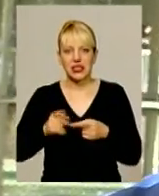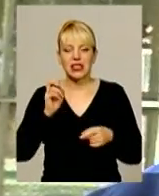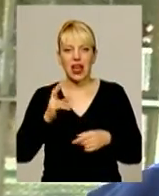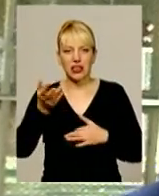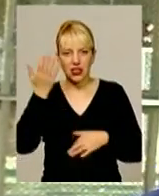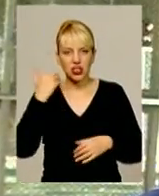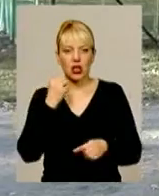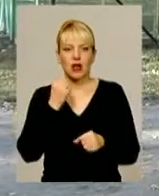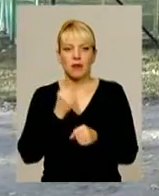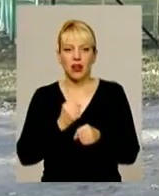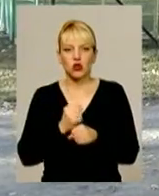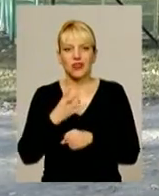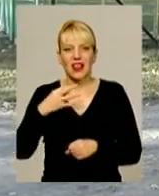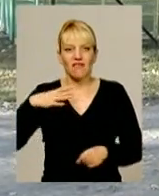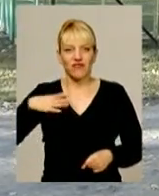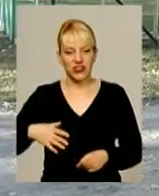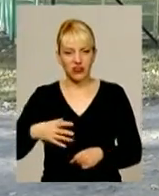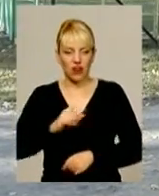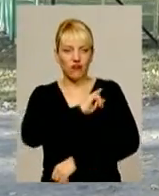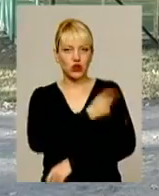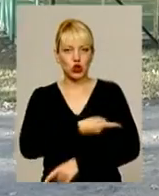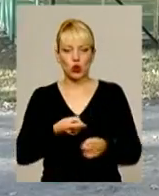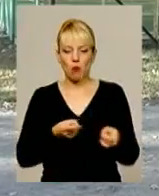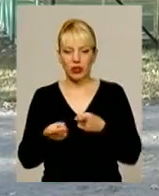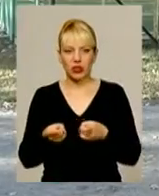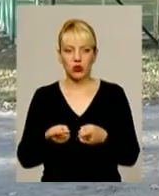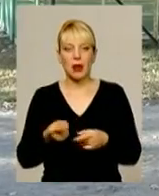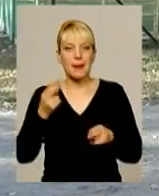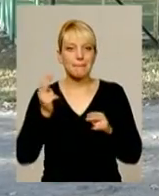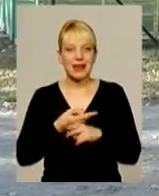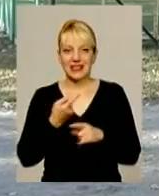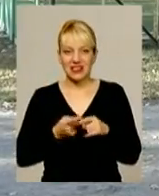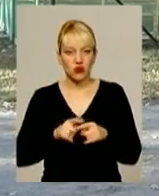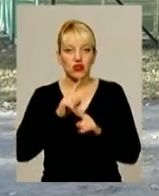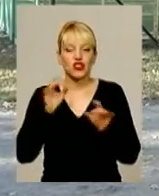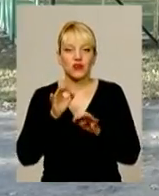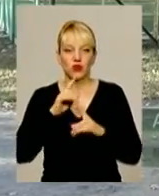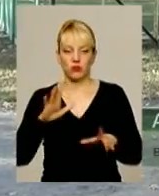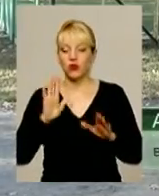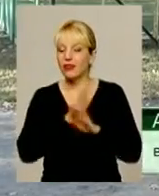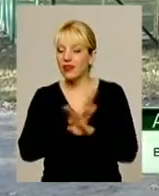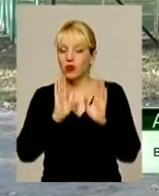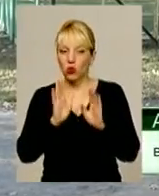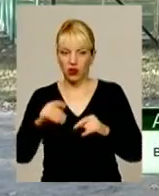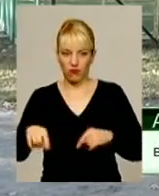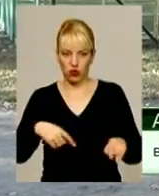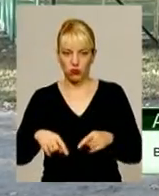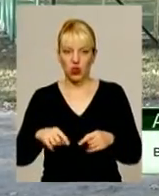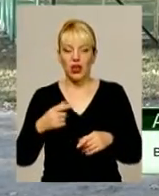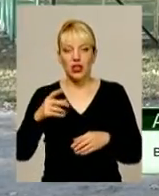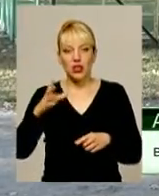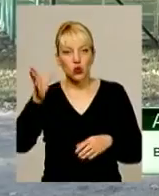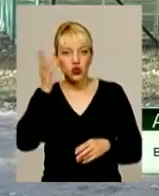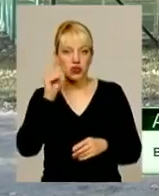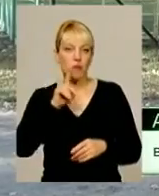працюють на витривалість. «Без фізичної підготовки нічого не буде, не тільки в футболі. І вважаючи молодий